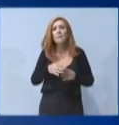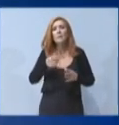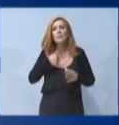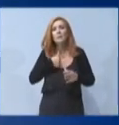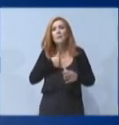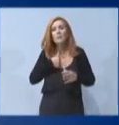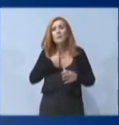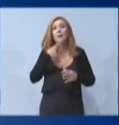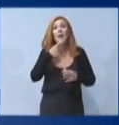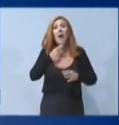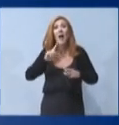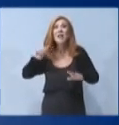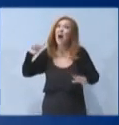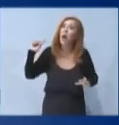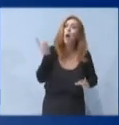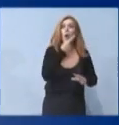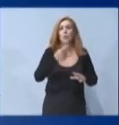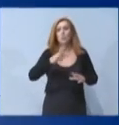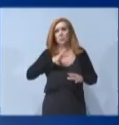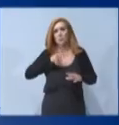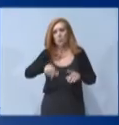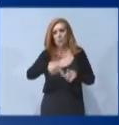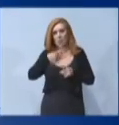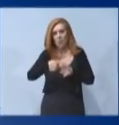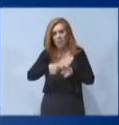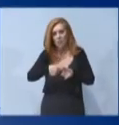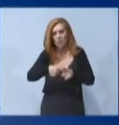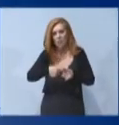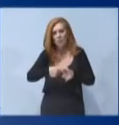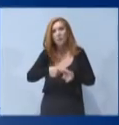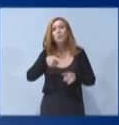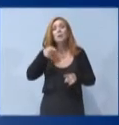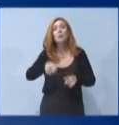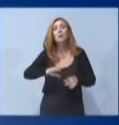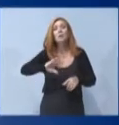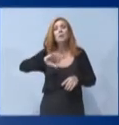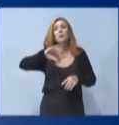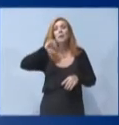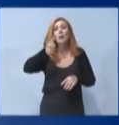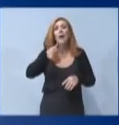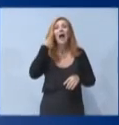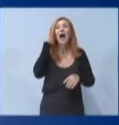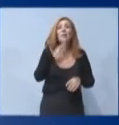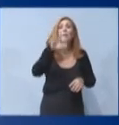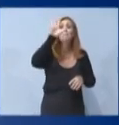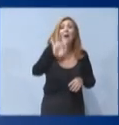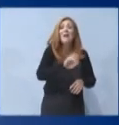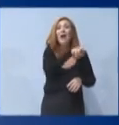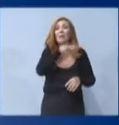για το σύνολο του πληθυσμού. Και εκεί θα διατεθούν σε πρώτη φάση 150 εκατομμύρια ευρώ.